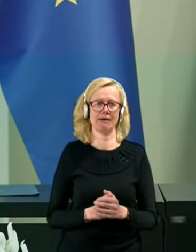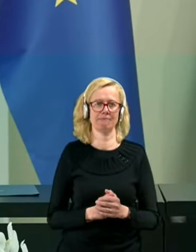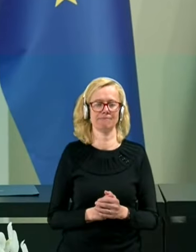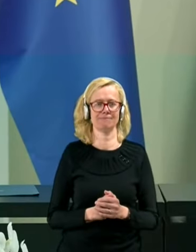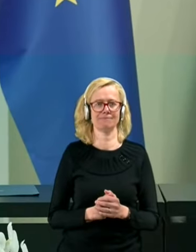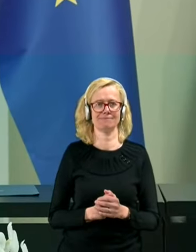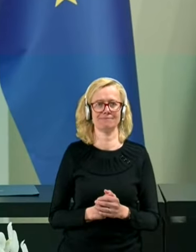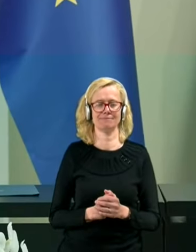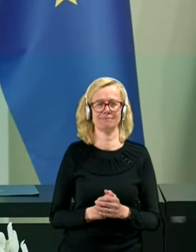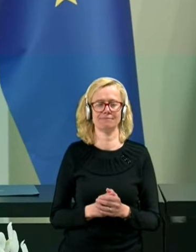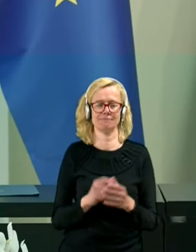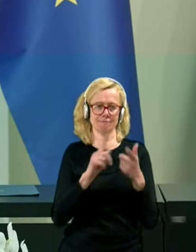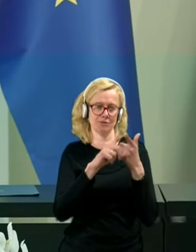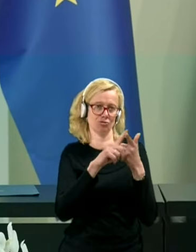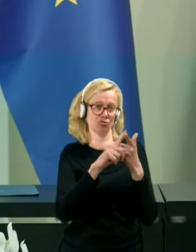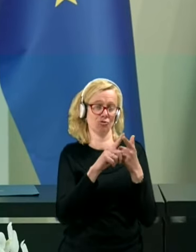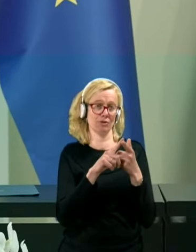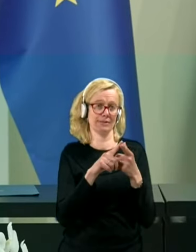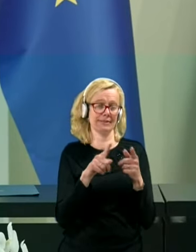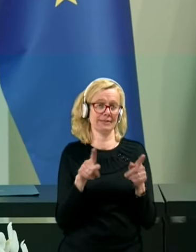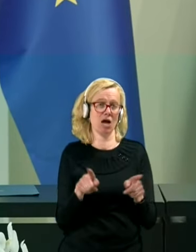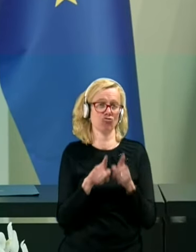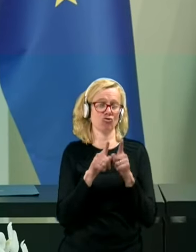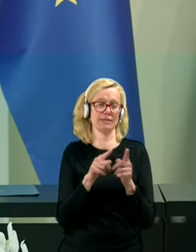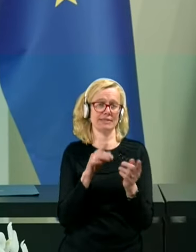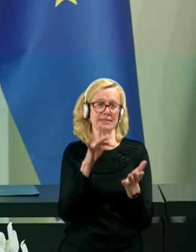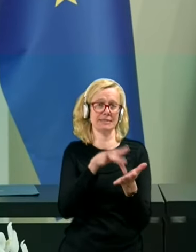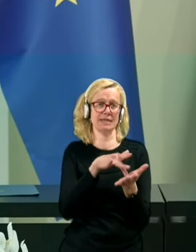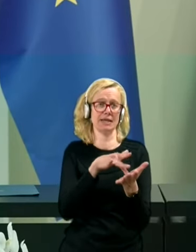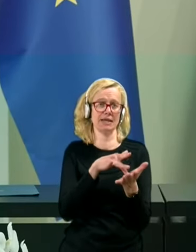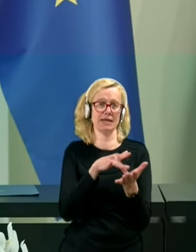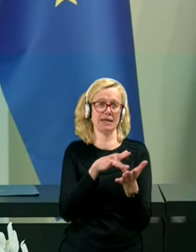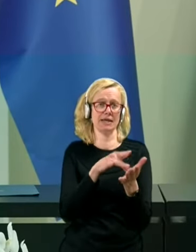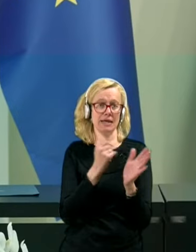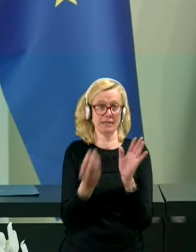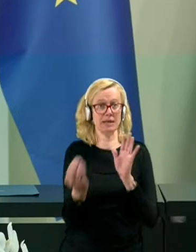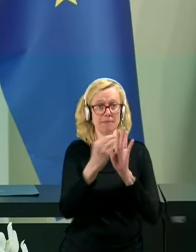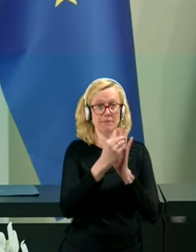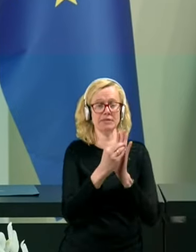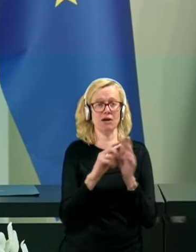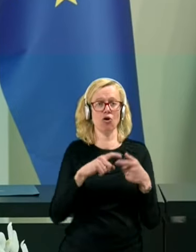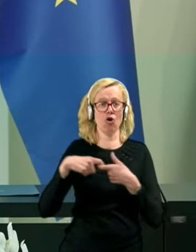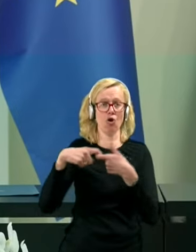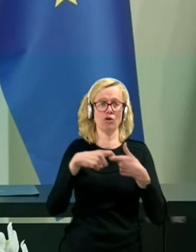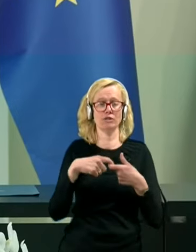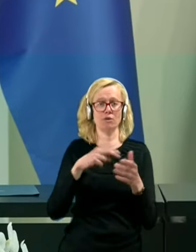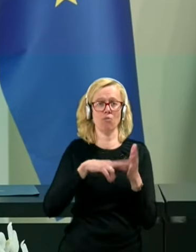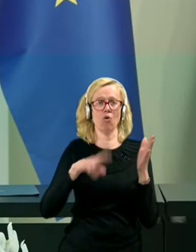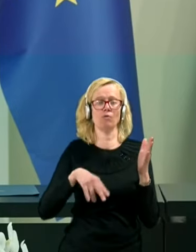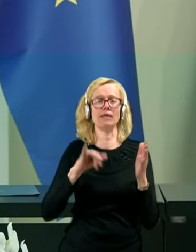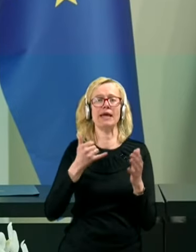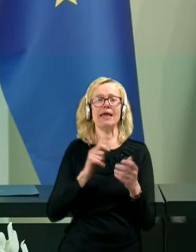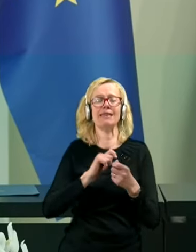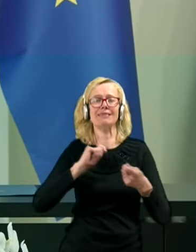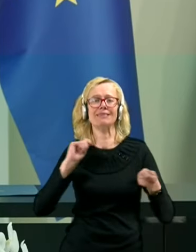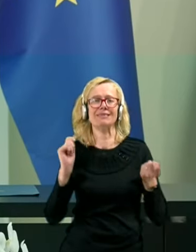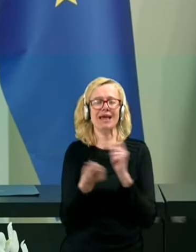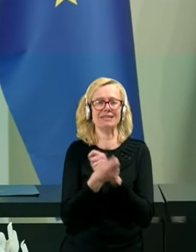Drug takšen cilj, ki je zapisno v koalicijsko pogodbo, je strateški, je decentralizacija.